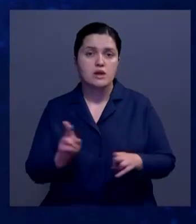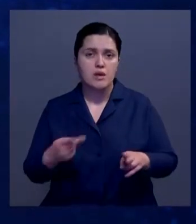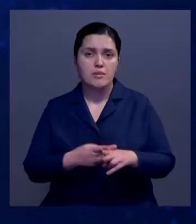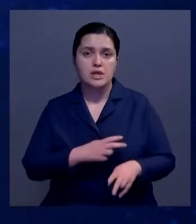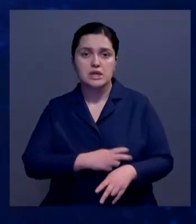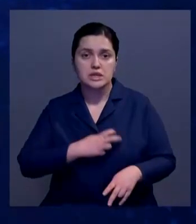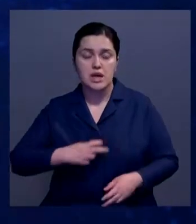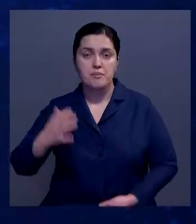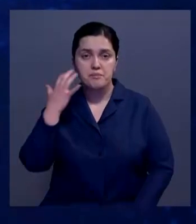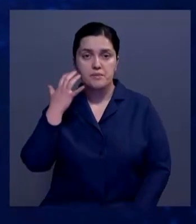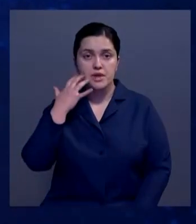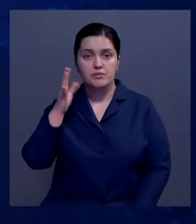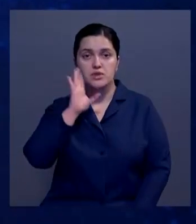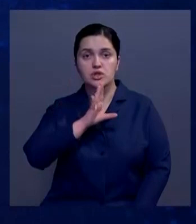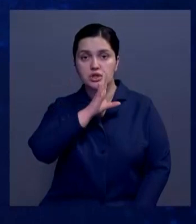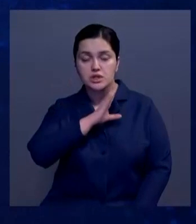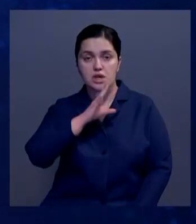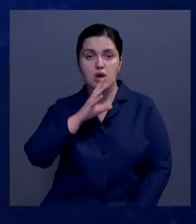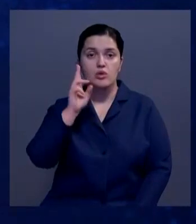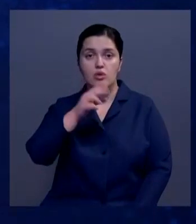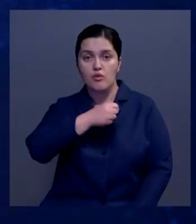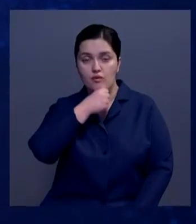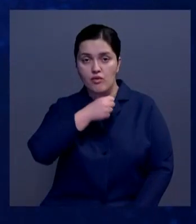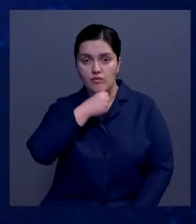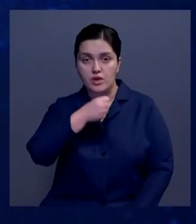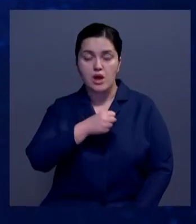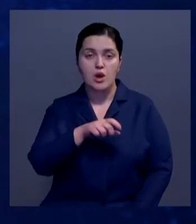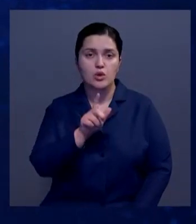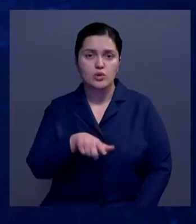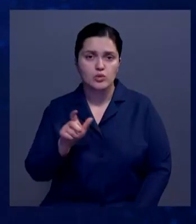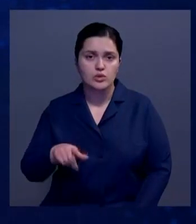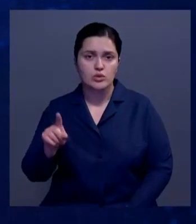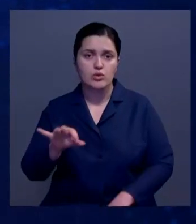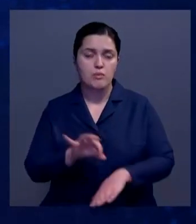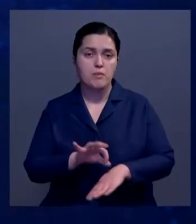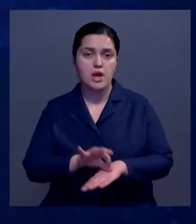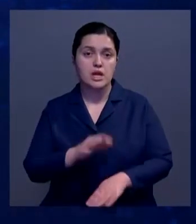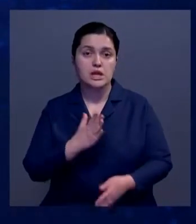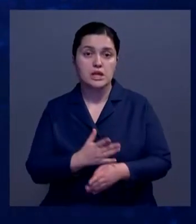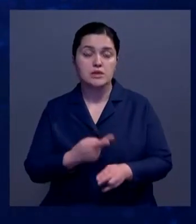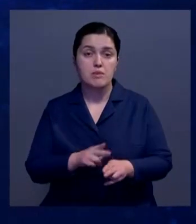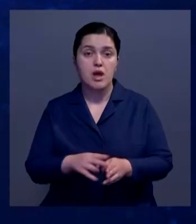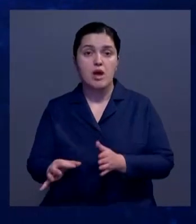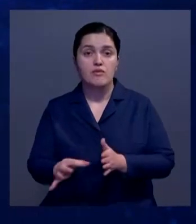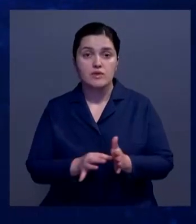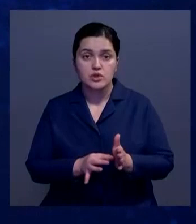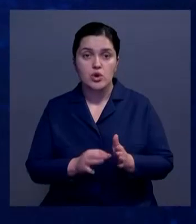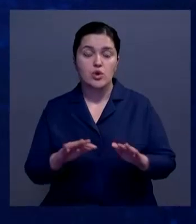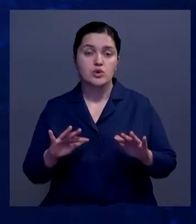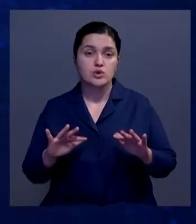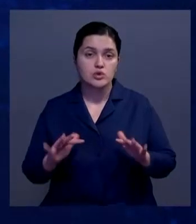оказался в зоне риска. Беременные женщины, лица преклонного возраста и люди с хроническими заболеваниями.